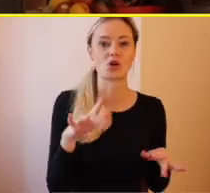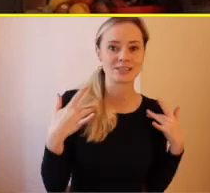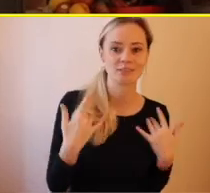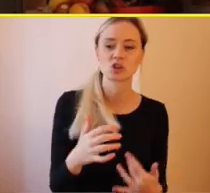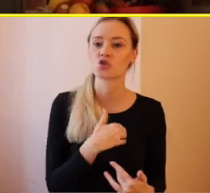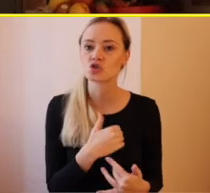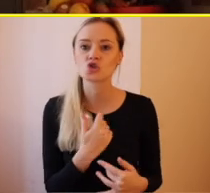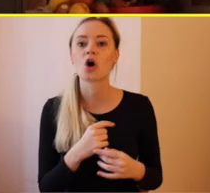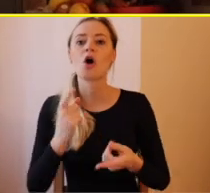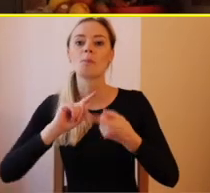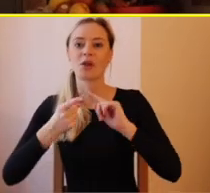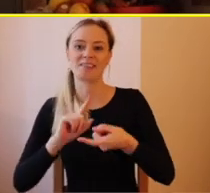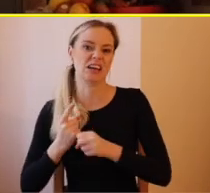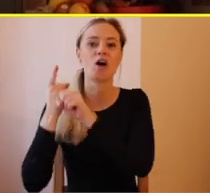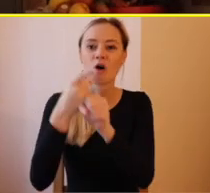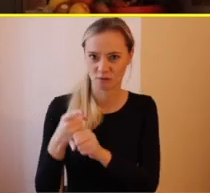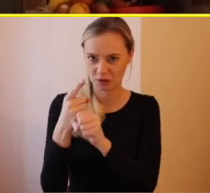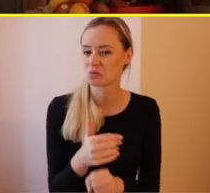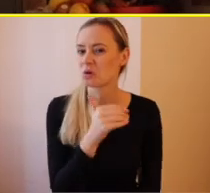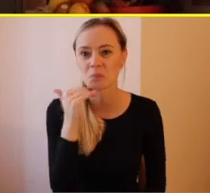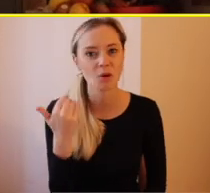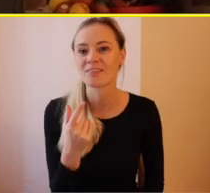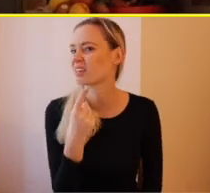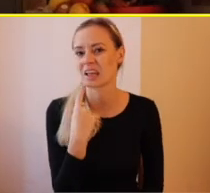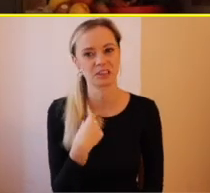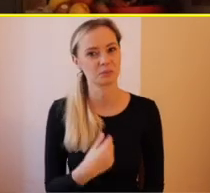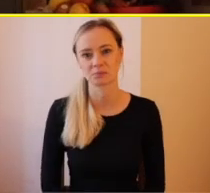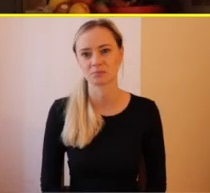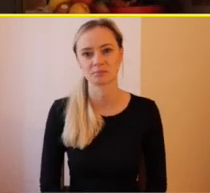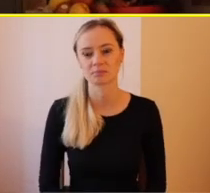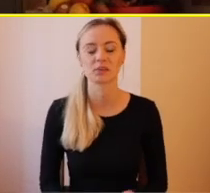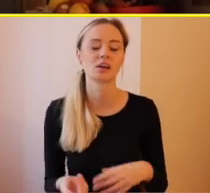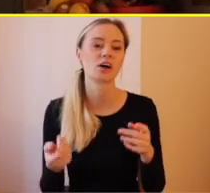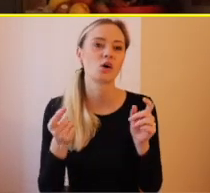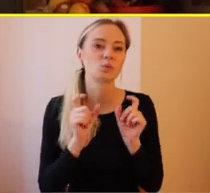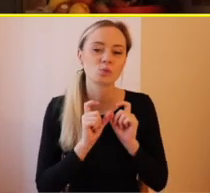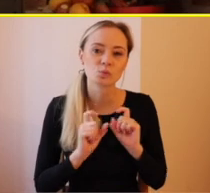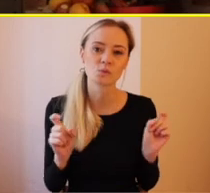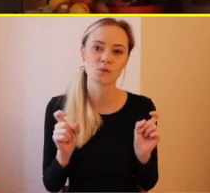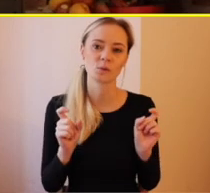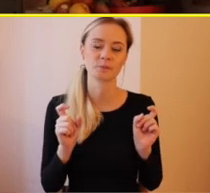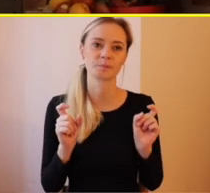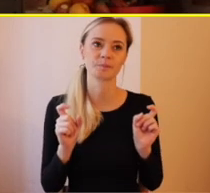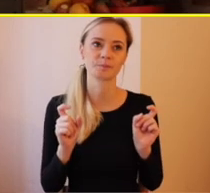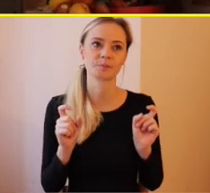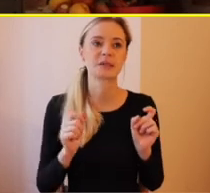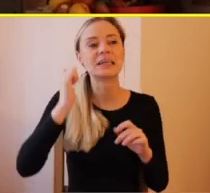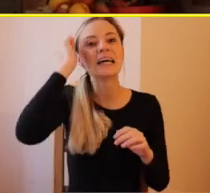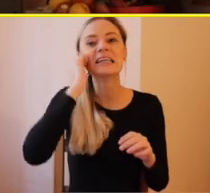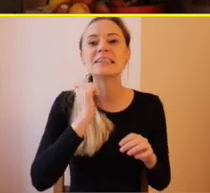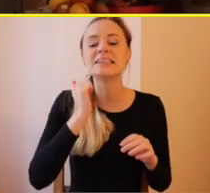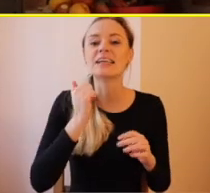veľmi pletie politika a to sa mi nepáči, pretože potom vlastne ľudia nie sú